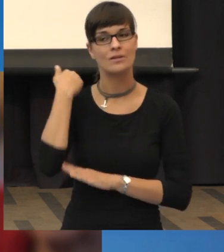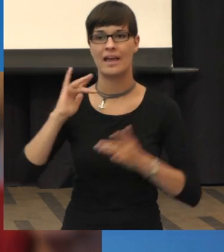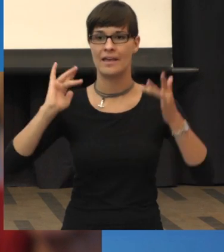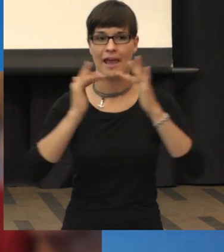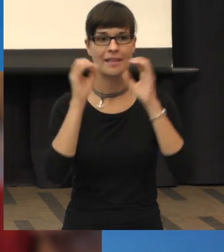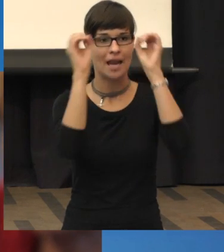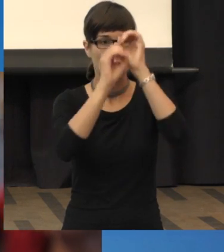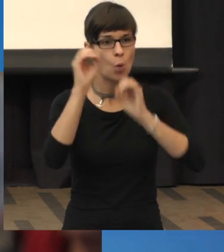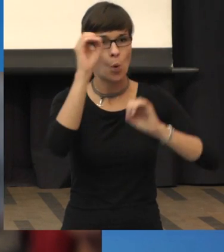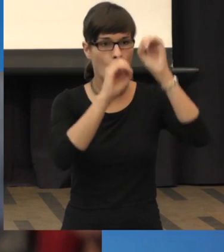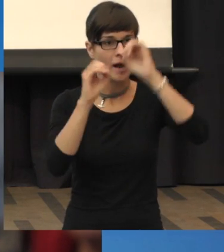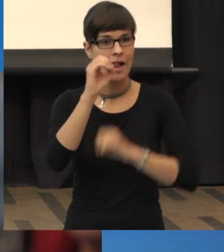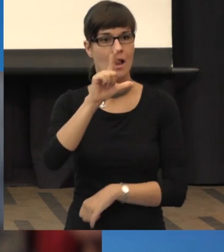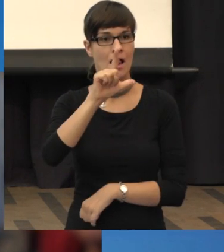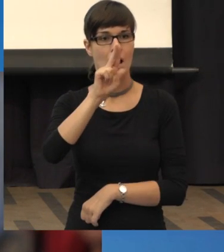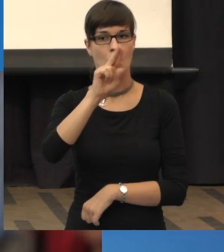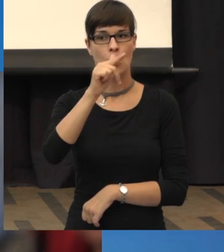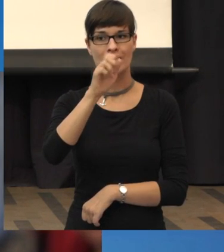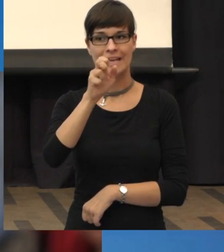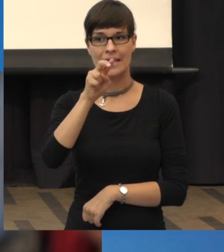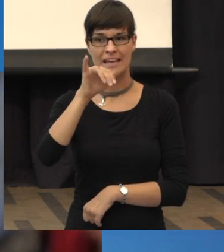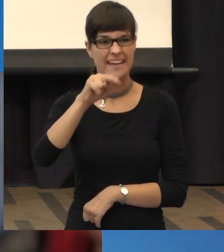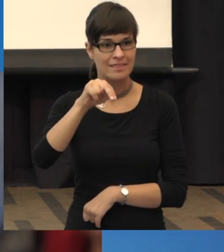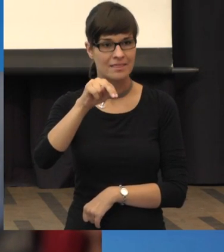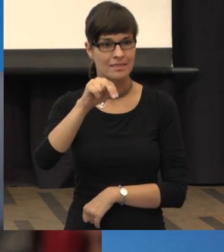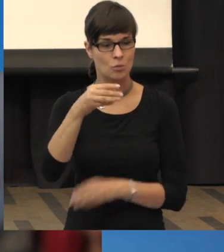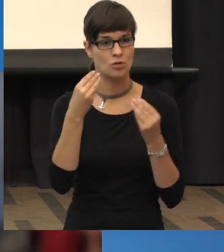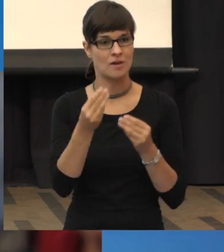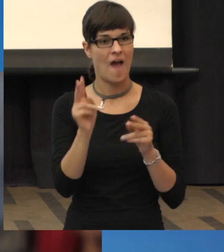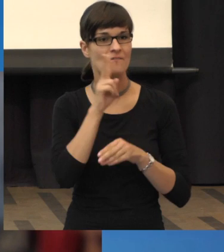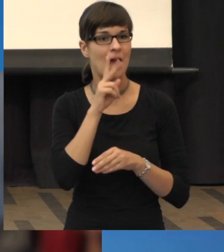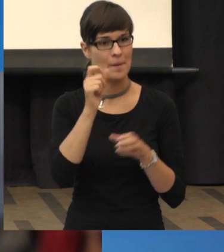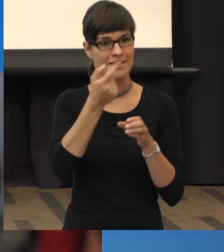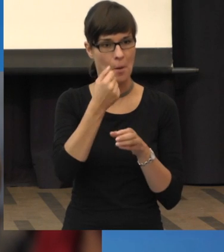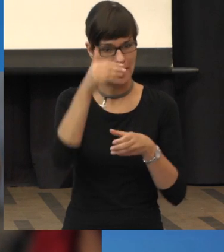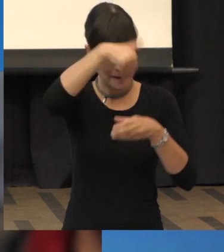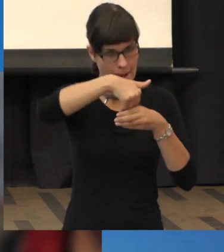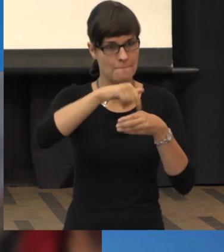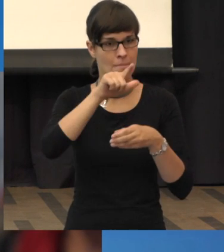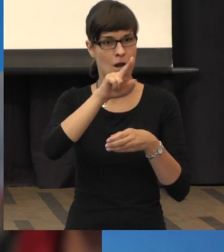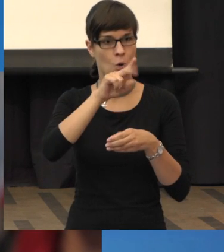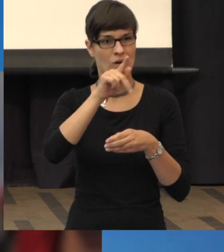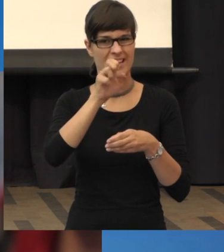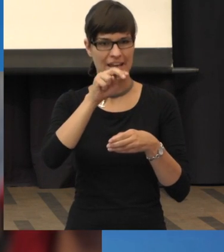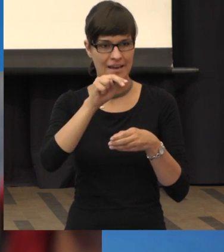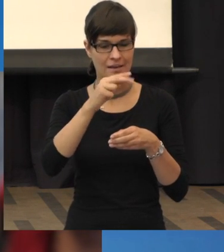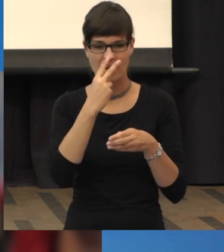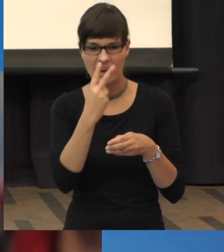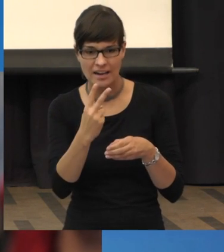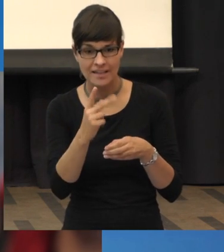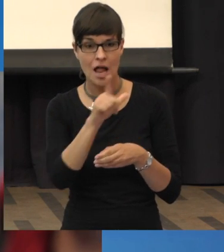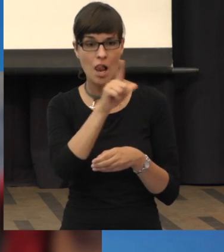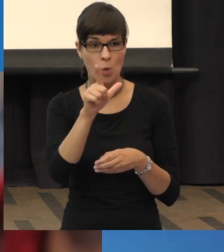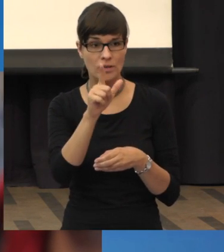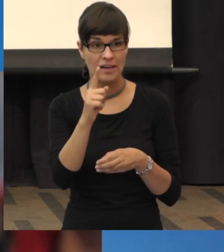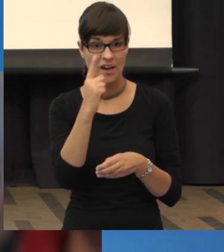Nahrungsergänzungsmitteln ist und da erschien, dass das Lutein bei Frauen Krebs verursachen